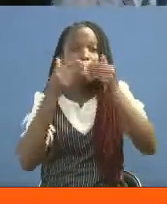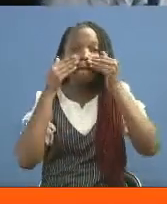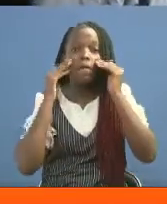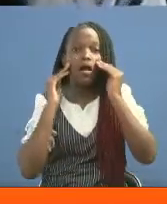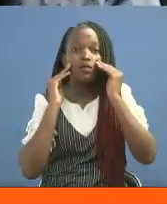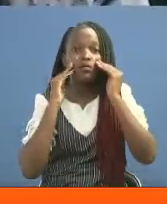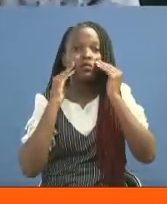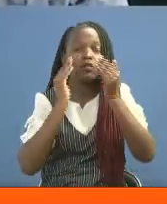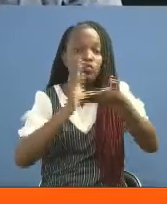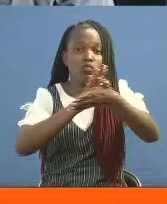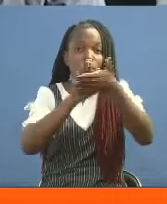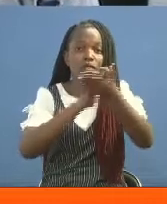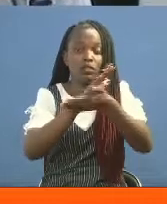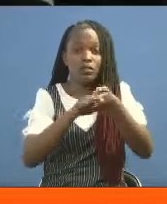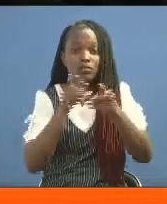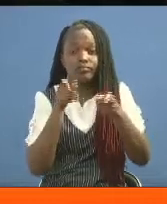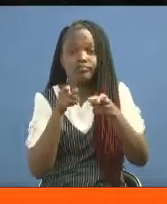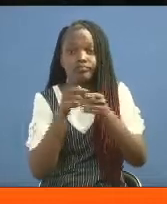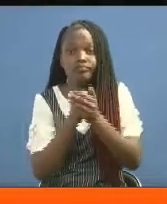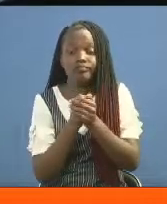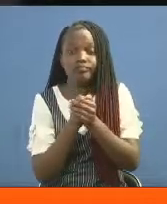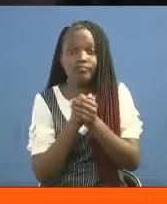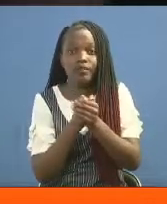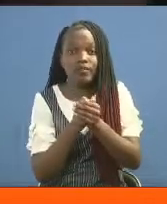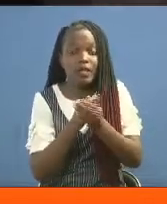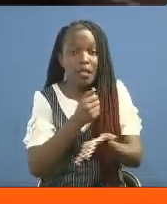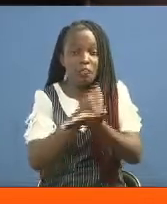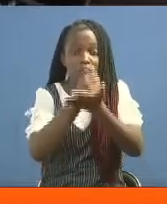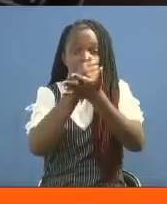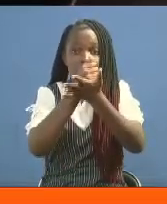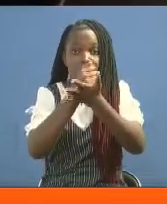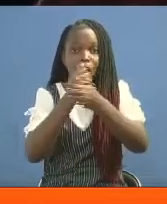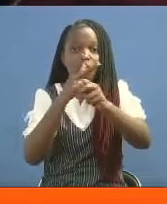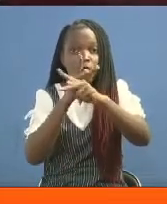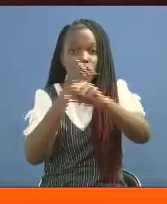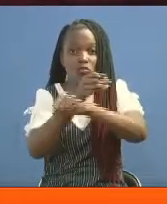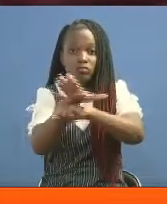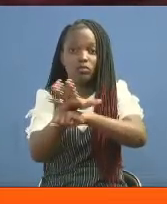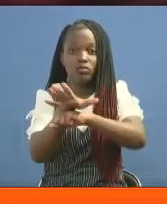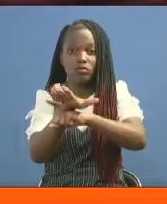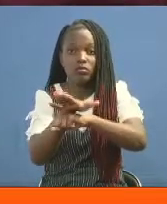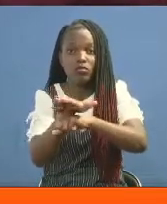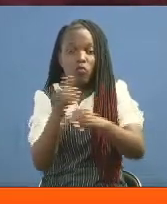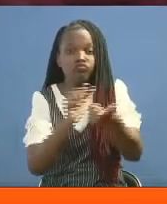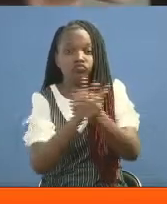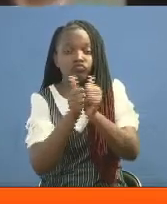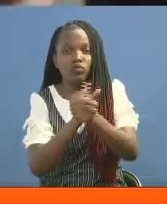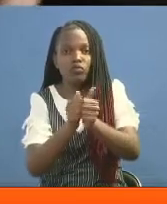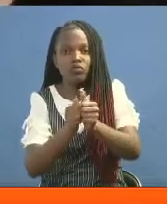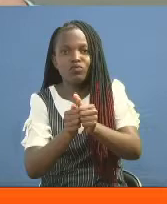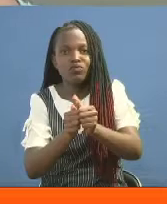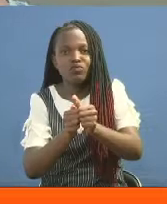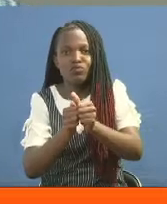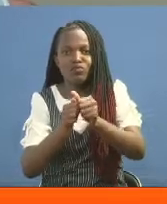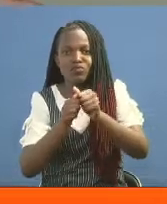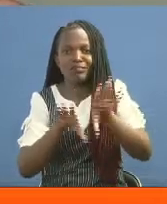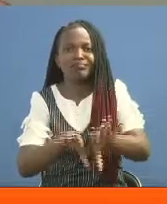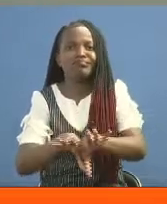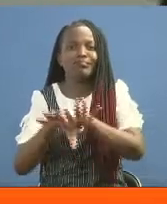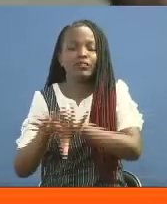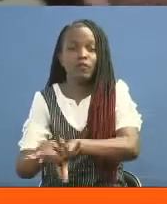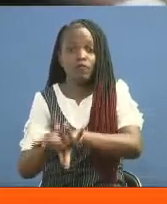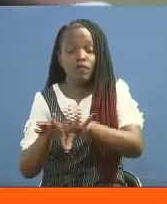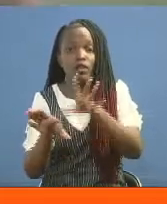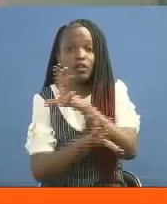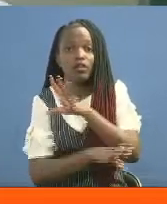barakoa, sabuni na hata vyeyuzi, iliku saidia kukabili virusi vya korona ambabia vina zidi kuhangaisha dunia.